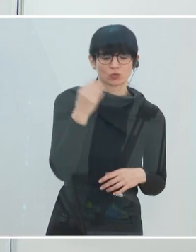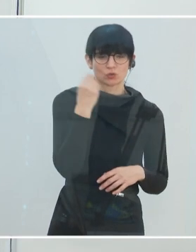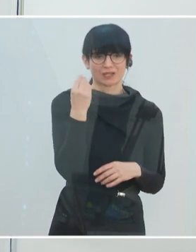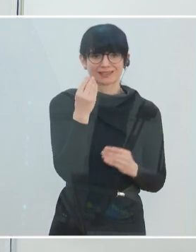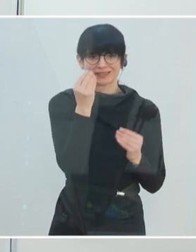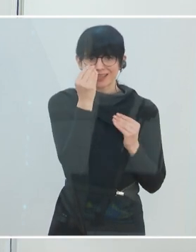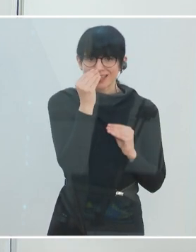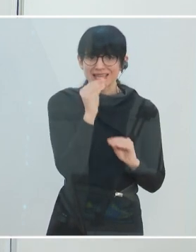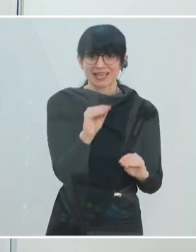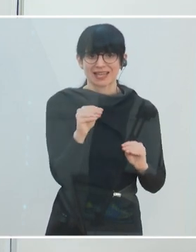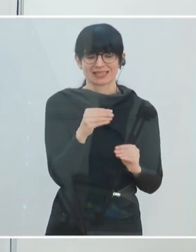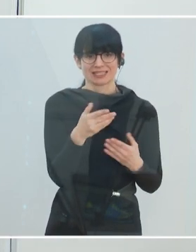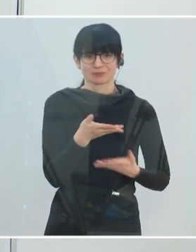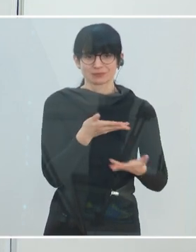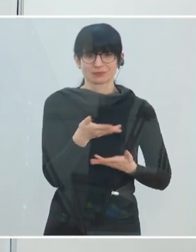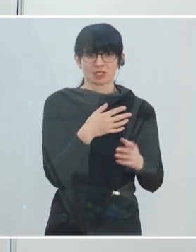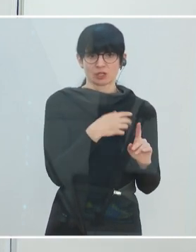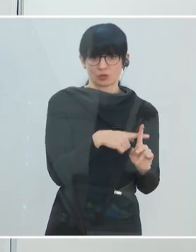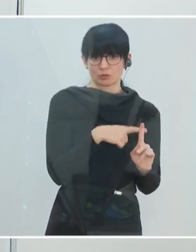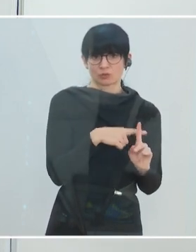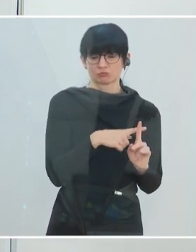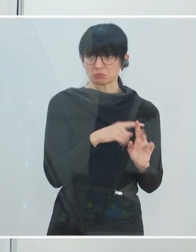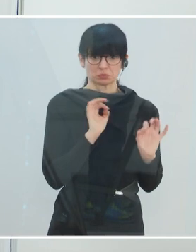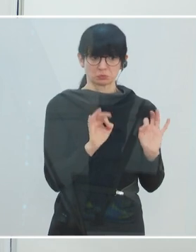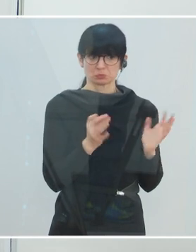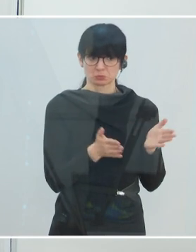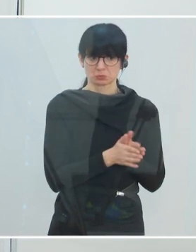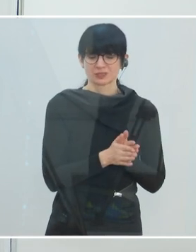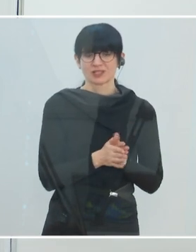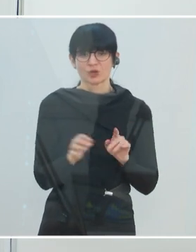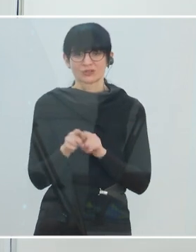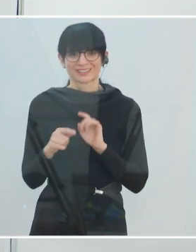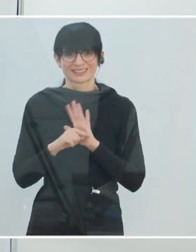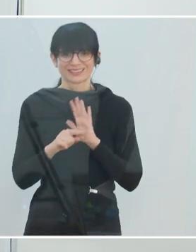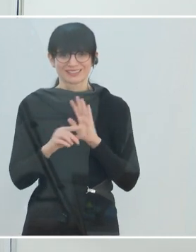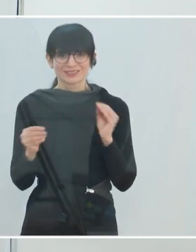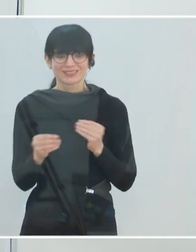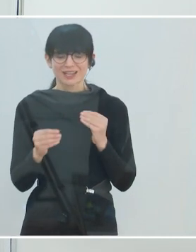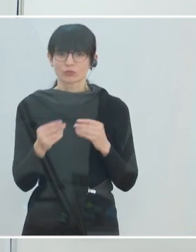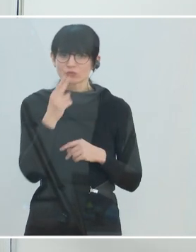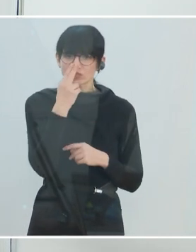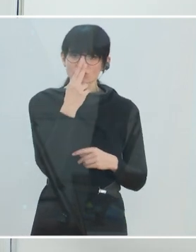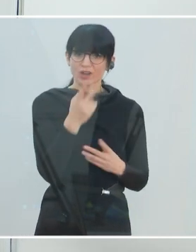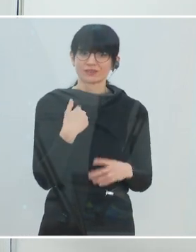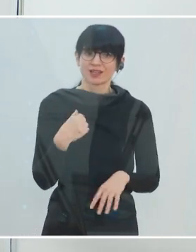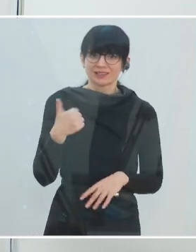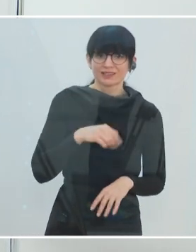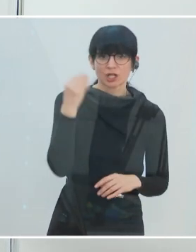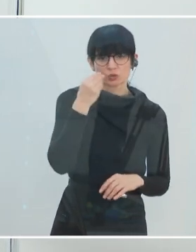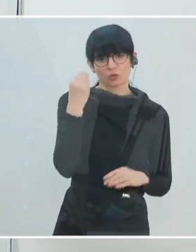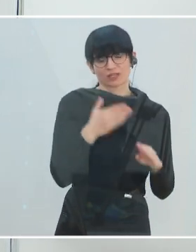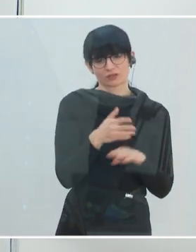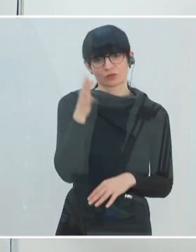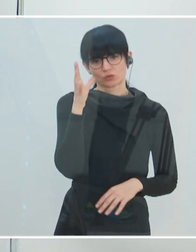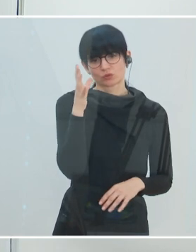auseinandersetzen mit den positiven Dingen, die funktioniert haben, und den vielleicht nicht so positiven Dingen. Und dass wir schauen, dass wir daraus auch für die Zukunft